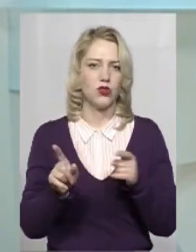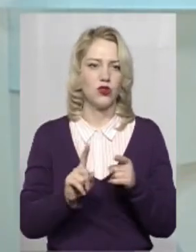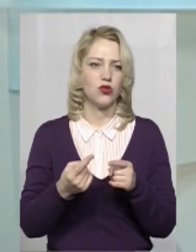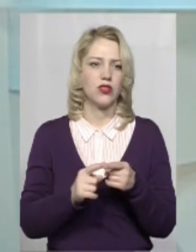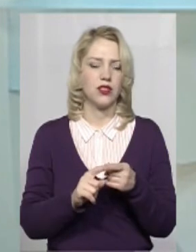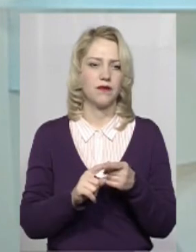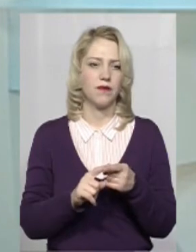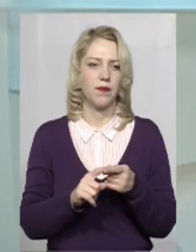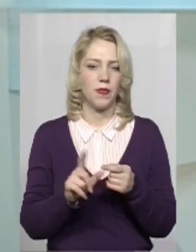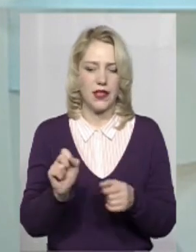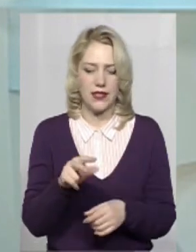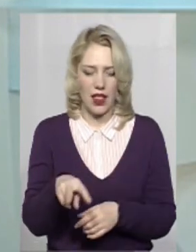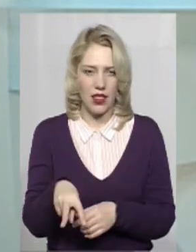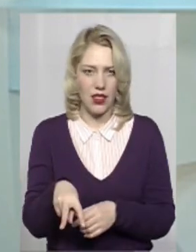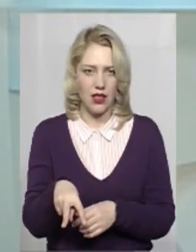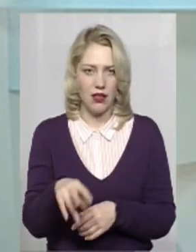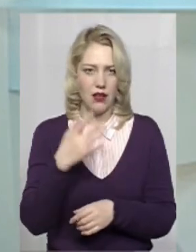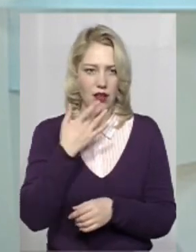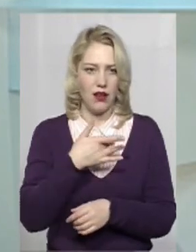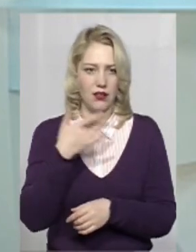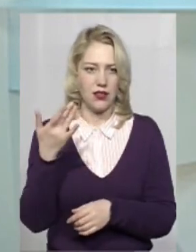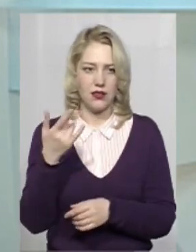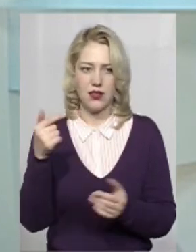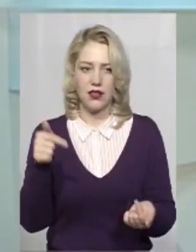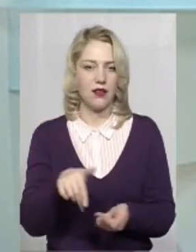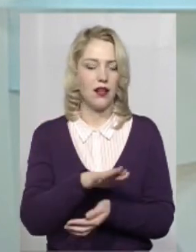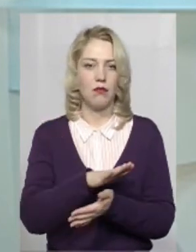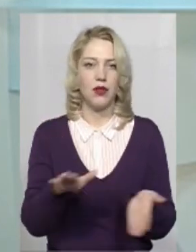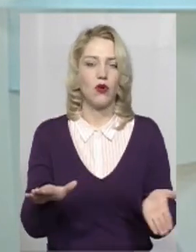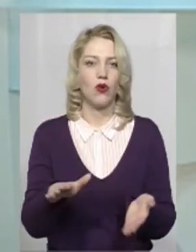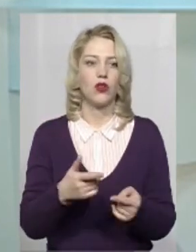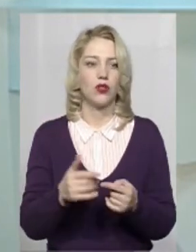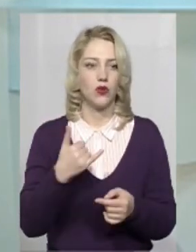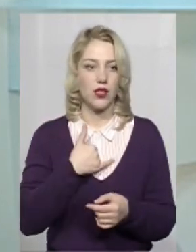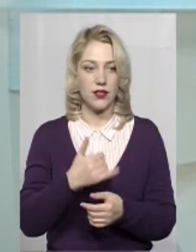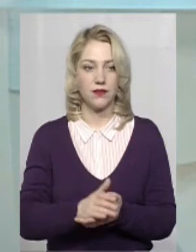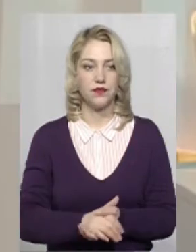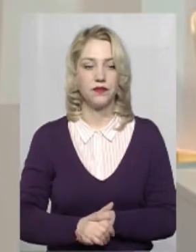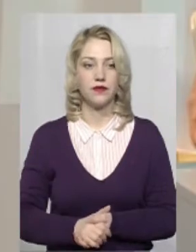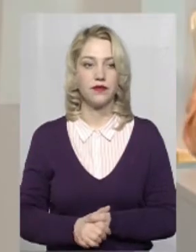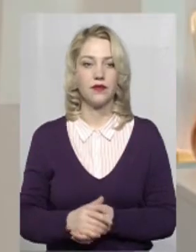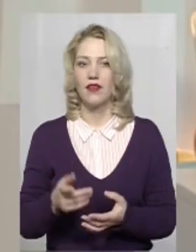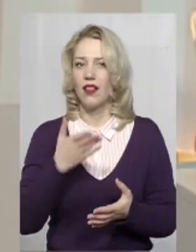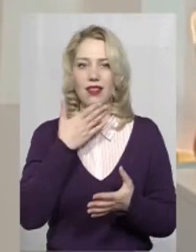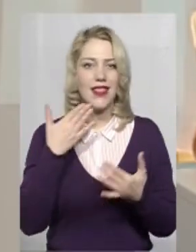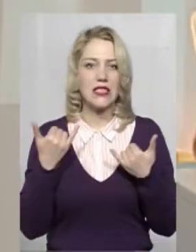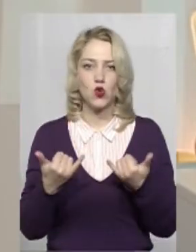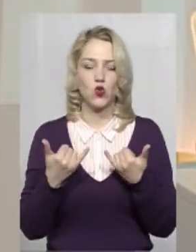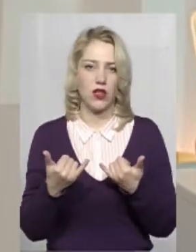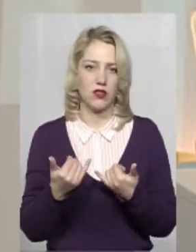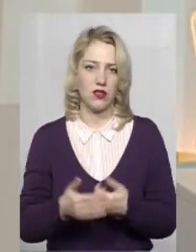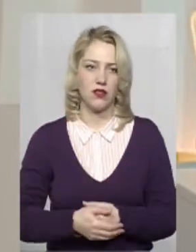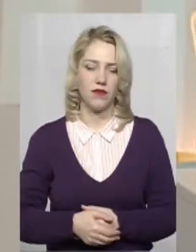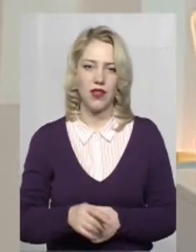якийсь такий зал радянський, він не підходить до масових заходів. це вже навіть не сучасно. Так, не